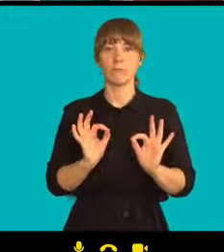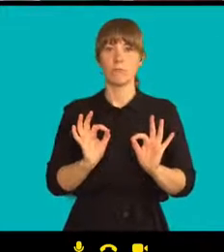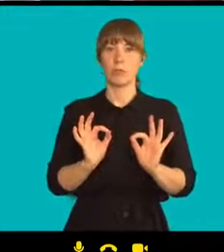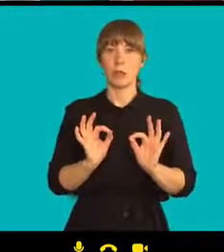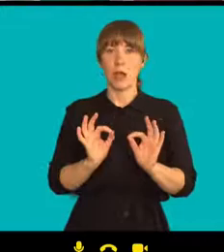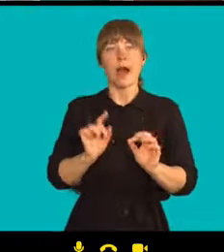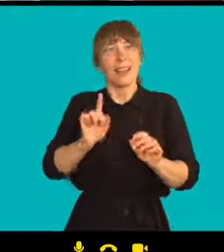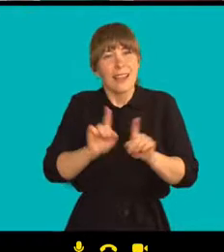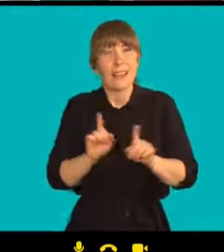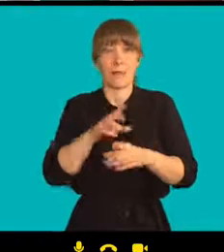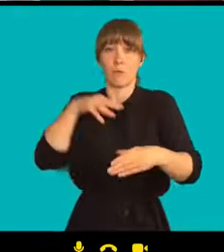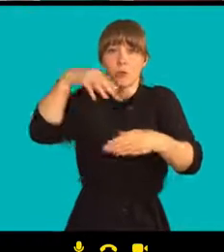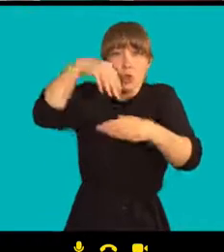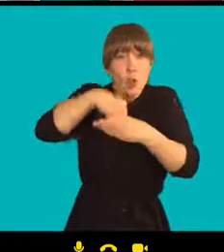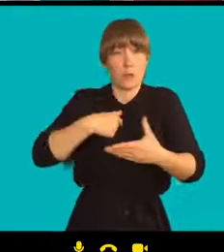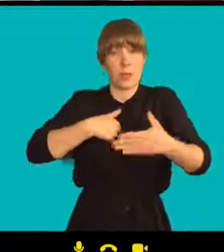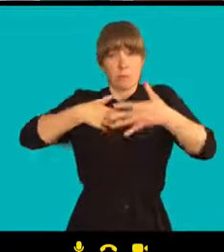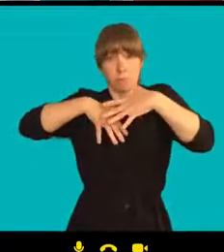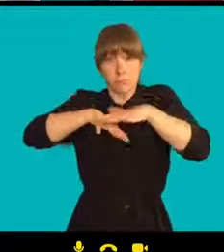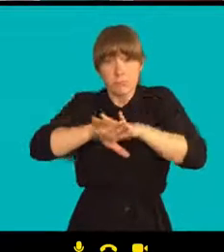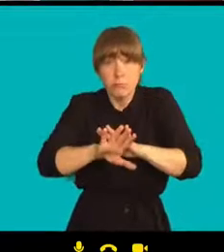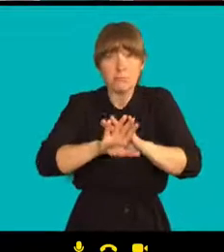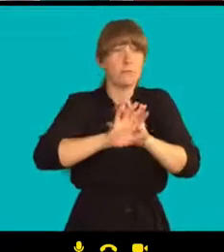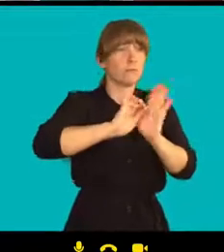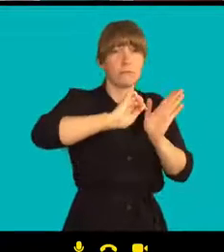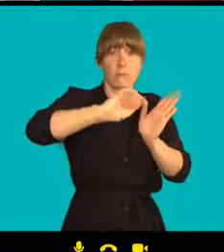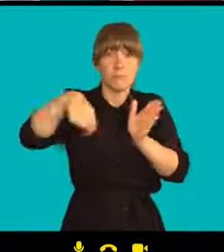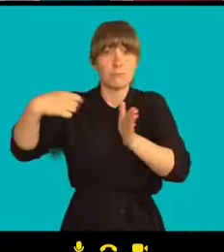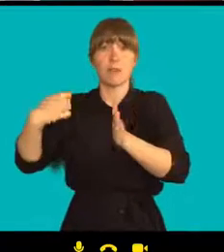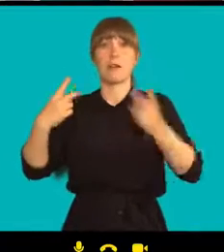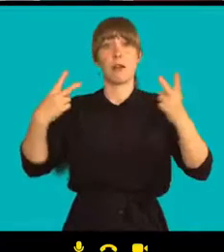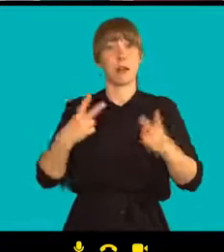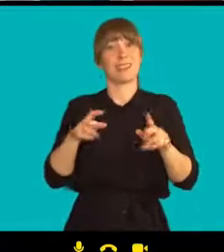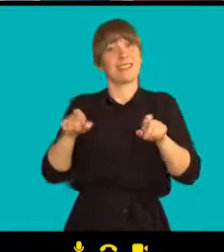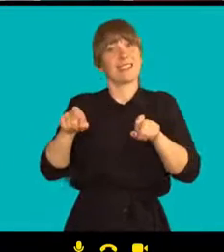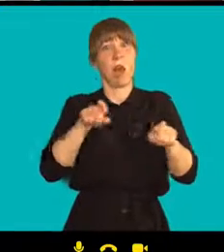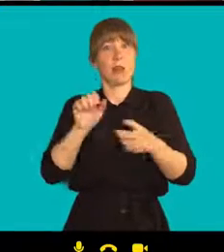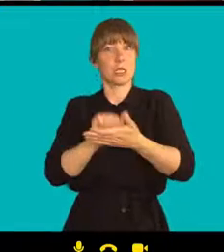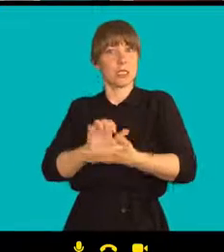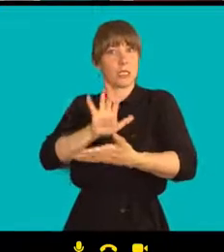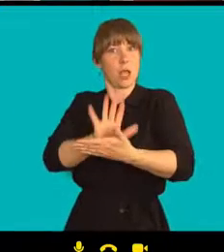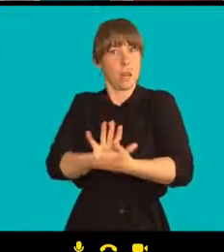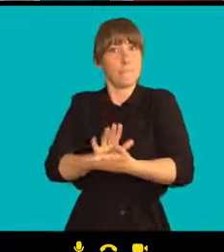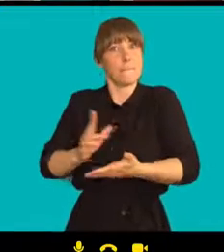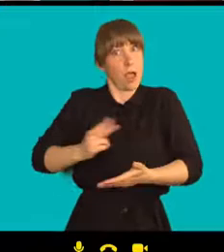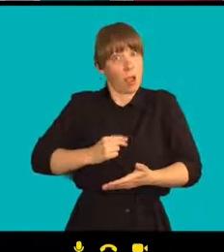Zafixovat tu realitu a ukázat pravdu ve filmu.